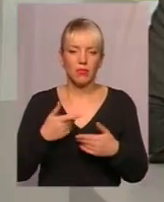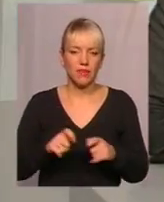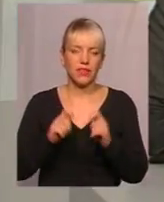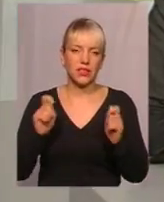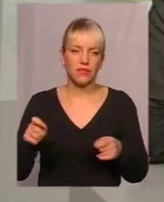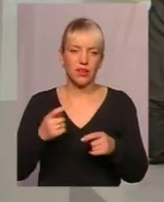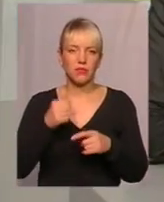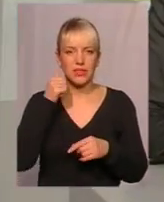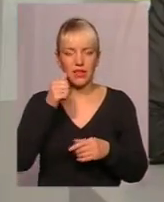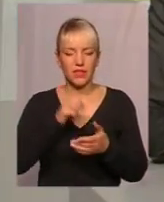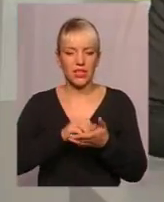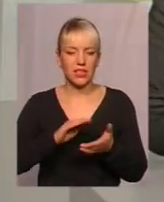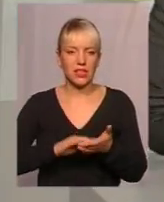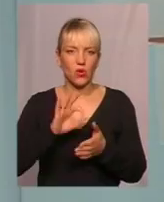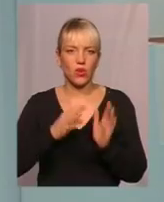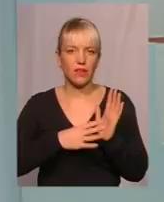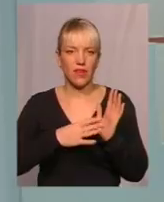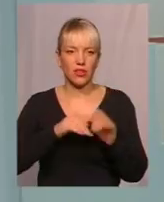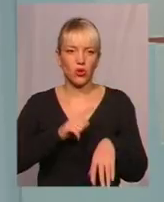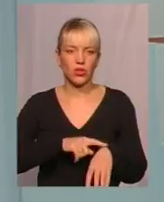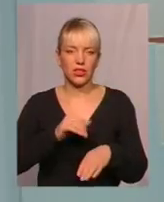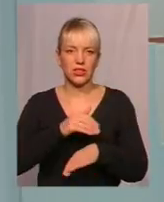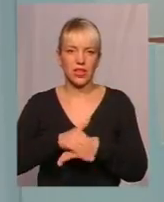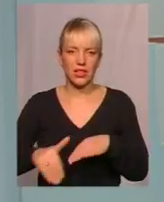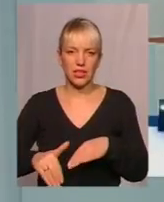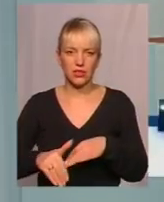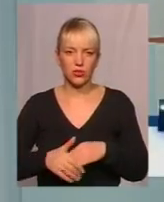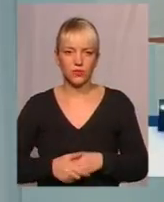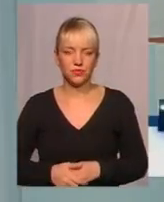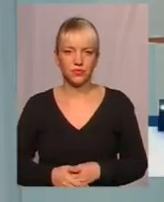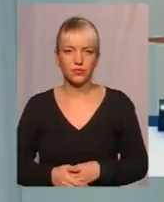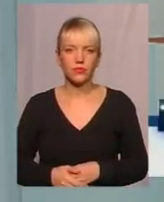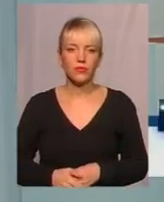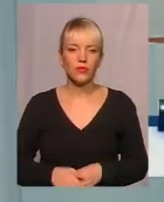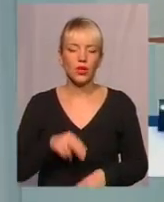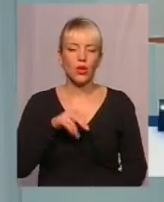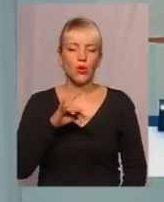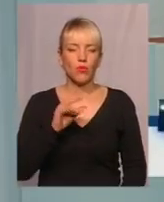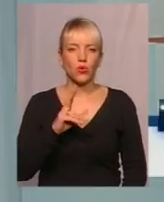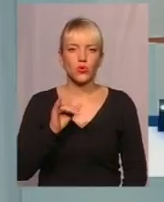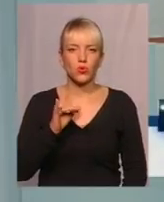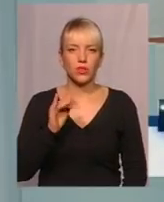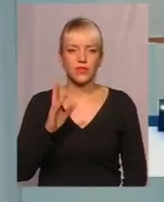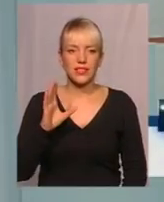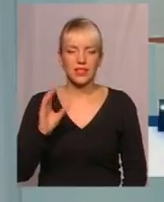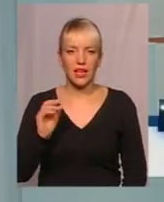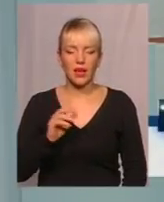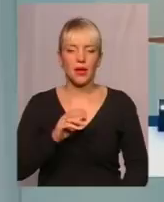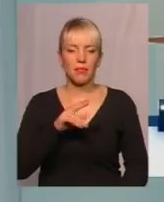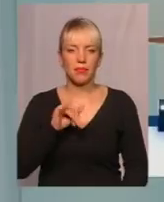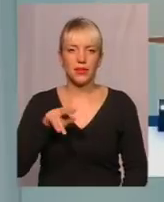завтра реєстрацію о 9-й годині за адресою Проскурівського підпілля 139 це